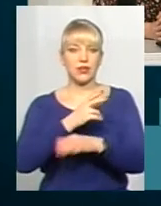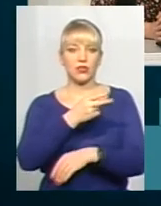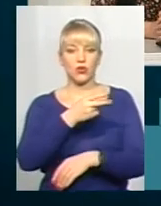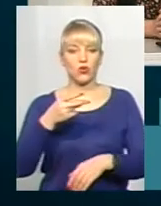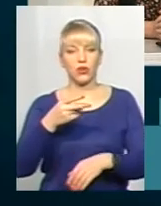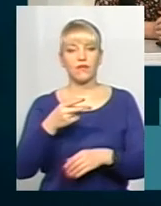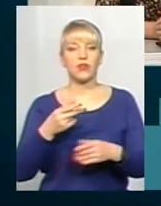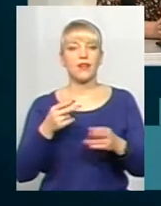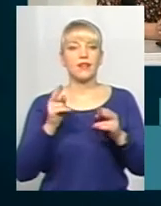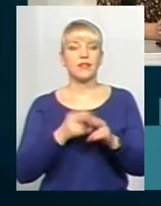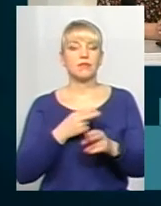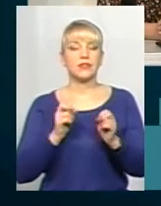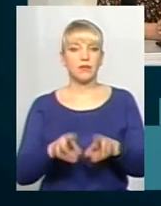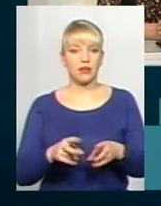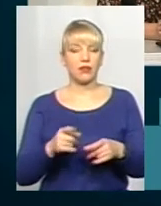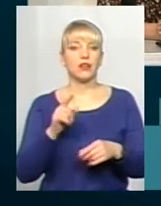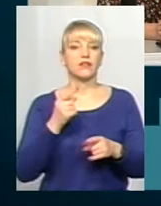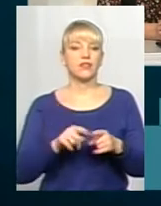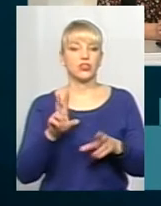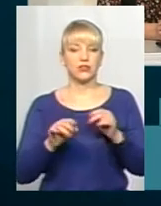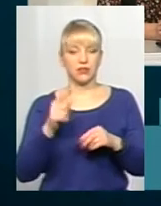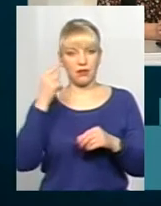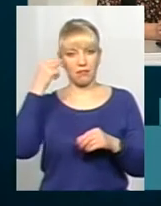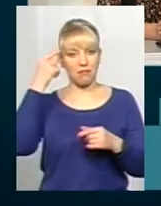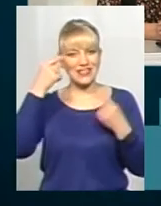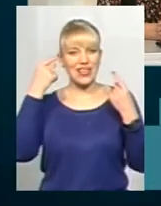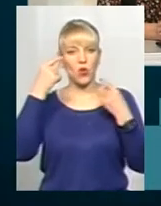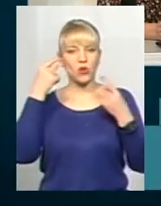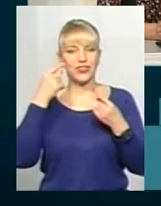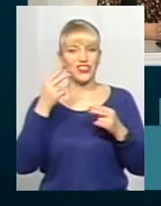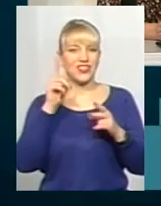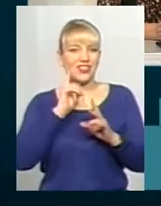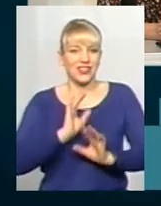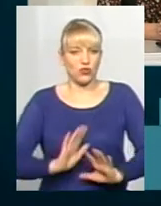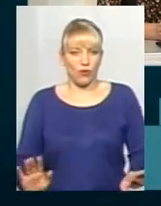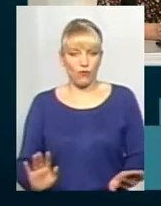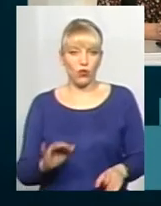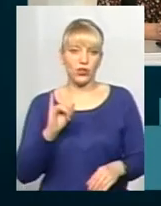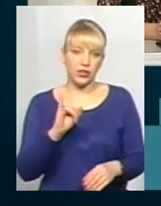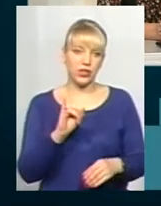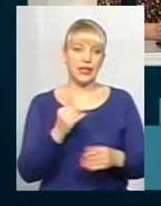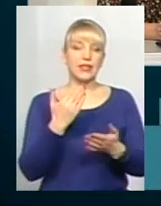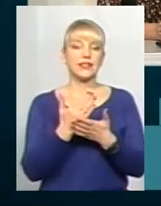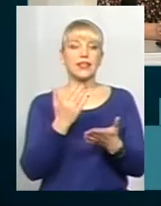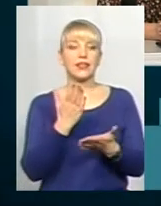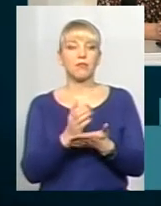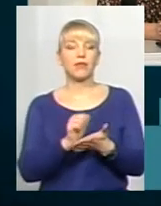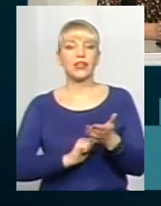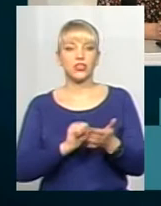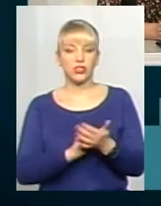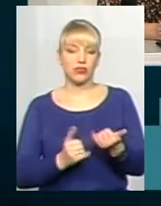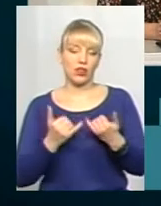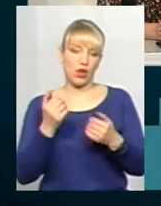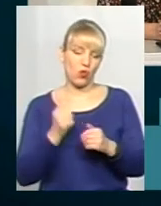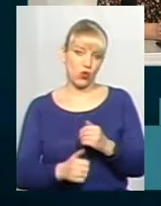виникає психологічний дискомфорт. Цей психологічний дискомфорт, я думаю, є причиною для кожної